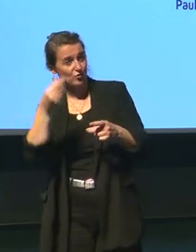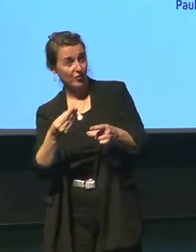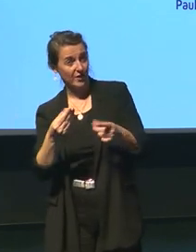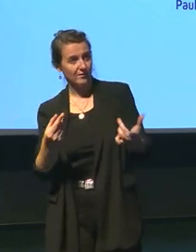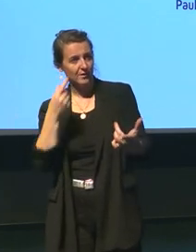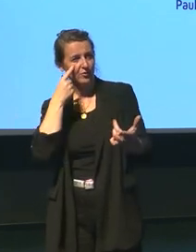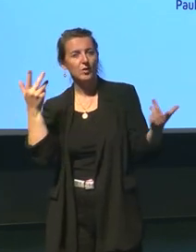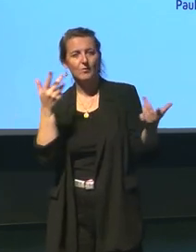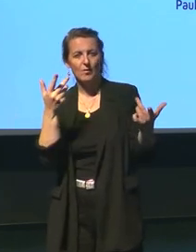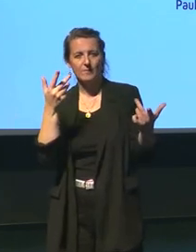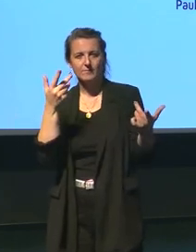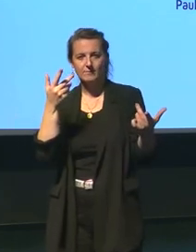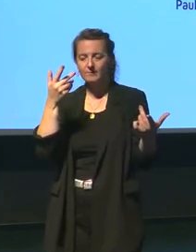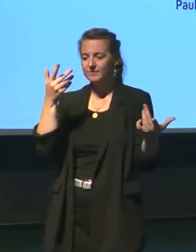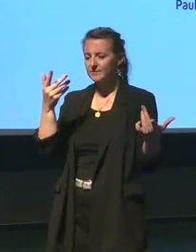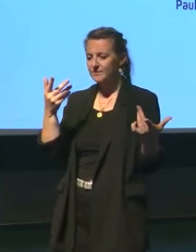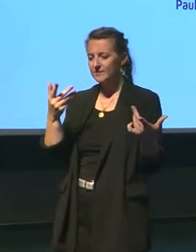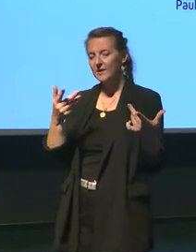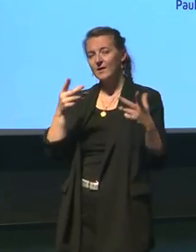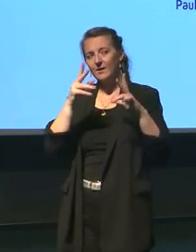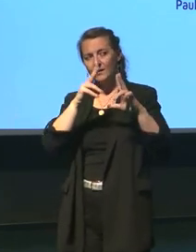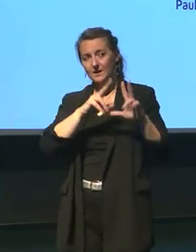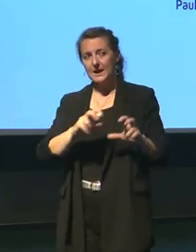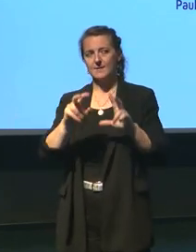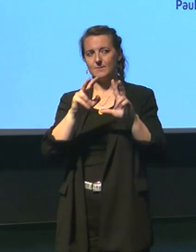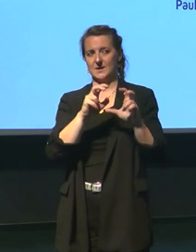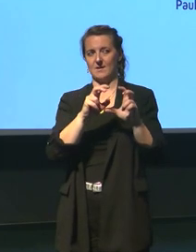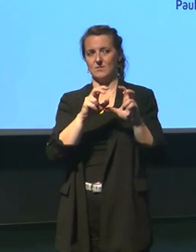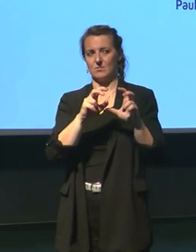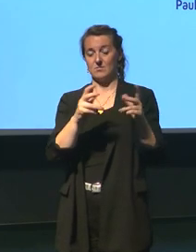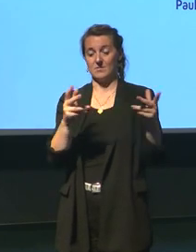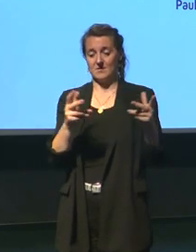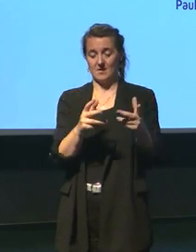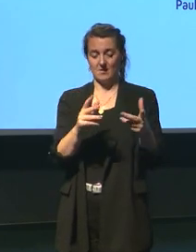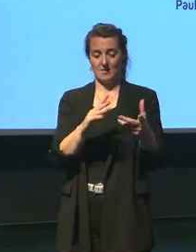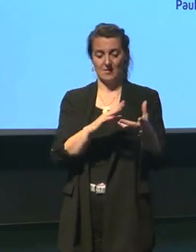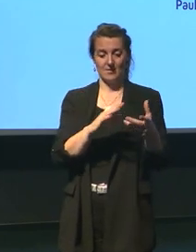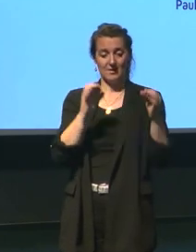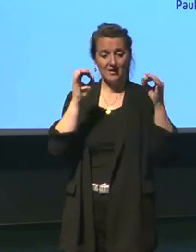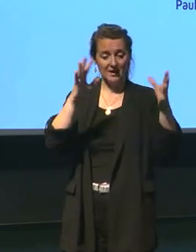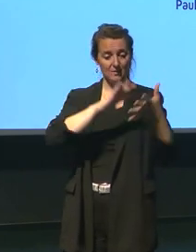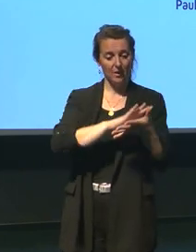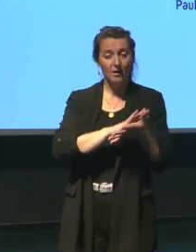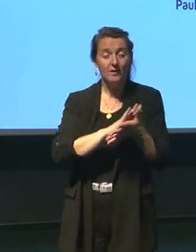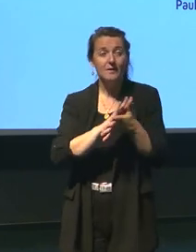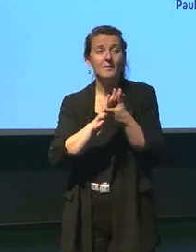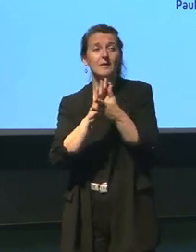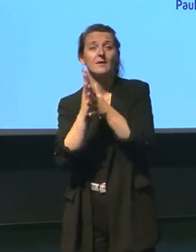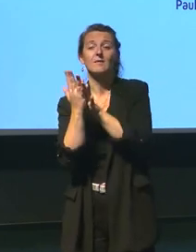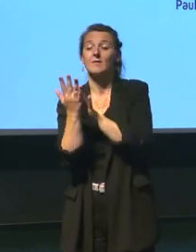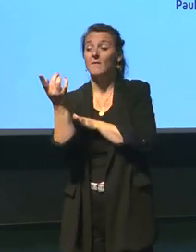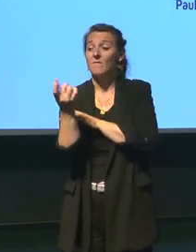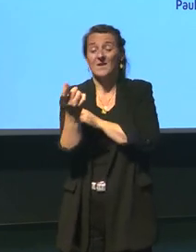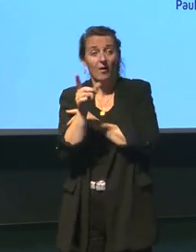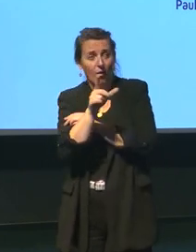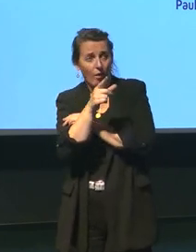l'idée enfin en tout cas l'explication l'évolution de notre climat est pour une bonne part due à l